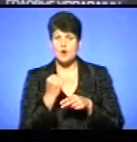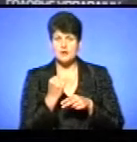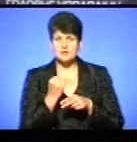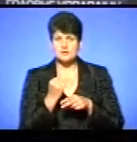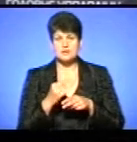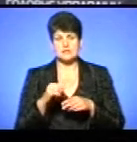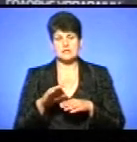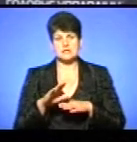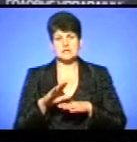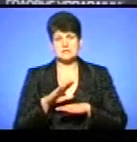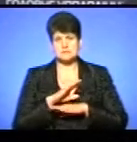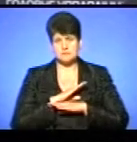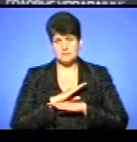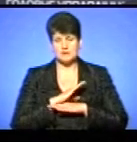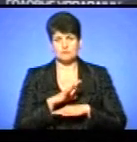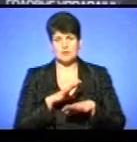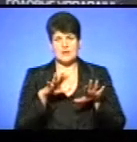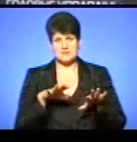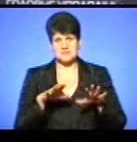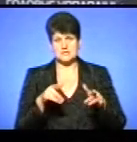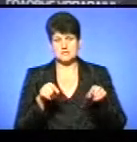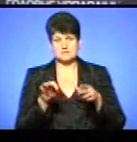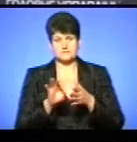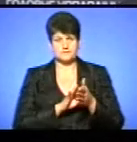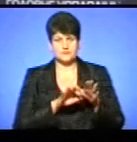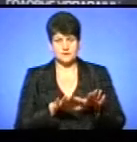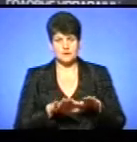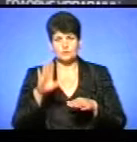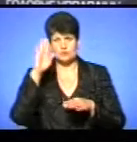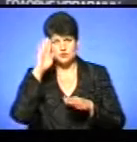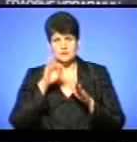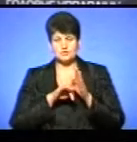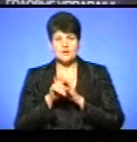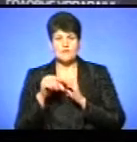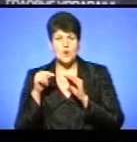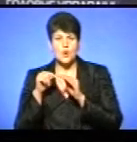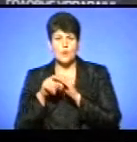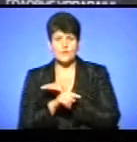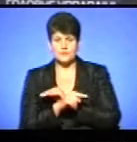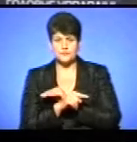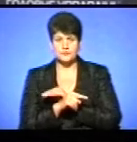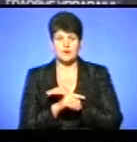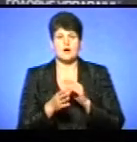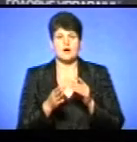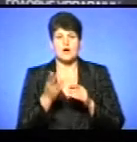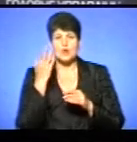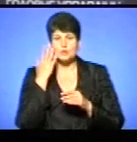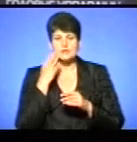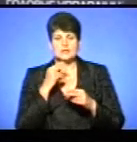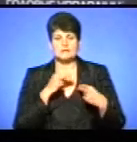чого смерть останніх наступила на місці події. Значить, сам підозрюваний почав переховуватися, коли працівники поліції,